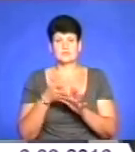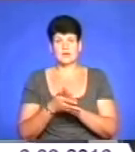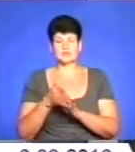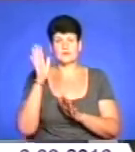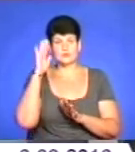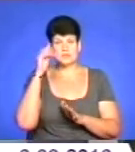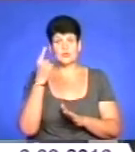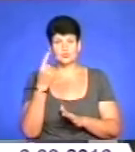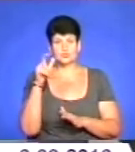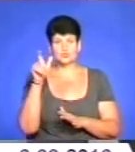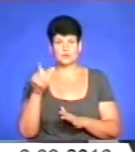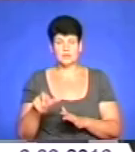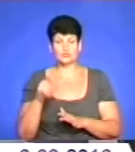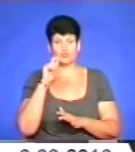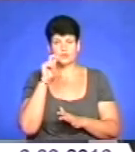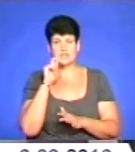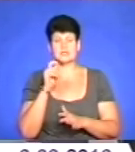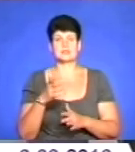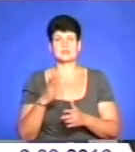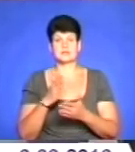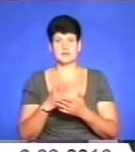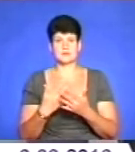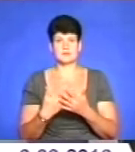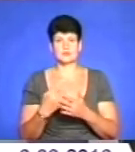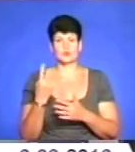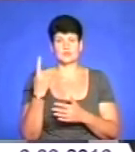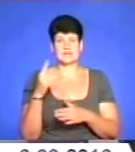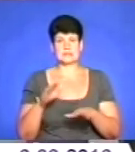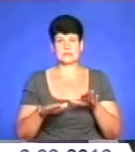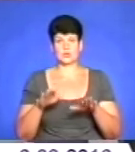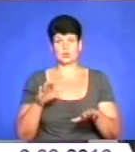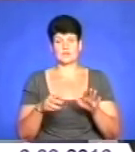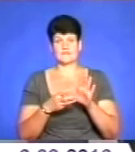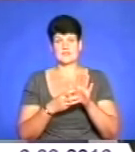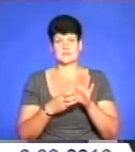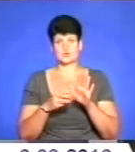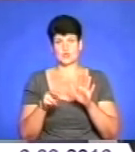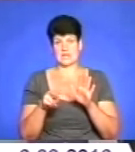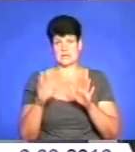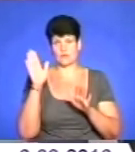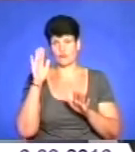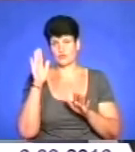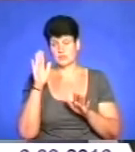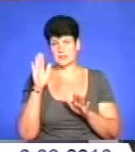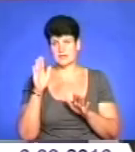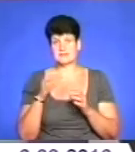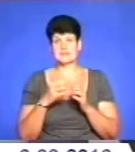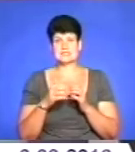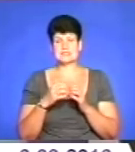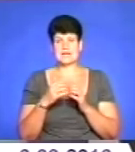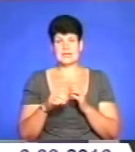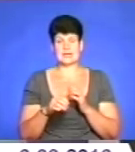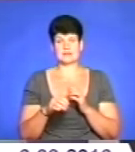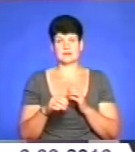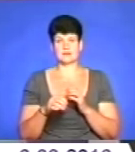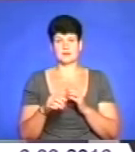одного громадянина в Україні в великих містах становлять сьогодні до однієї тони. Десь 800 літрів води. В середніх містах, таких як